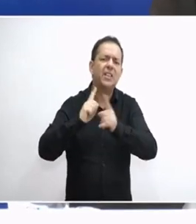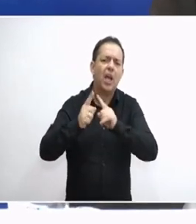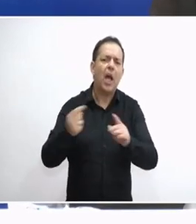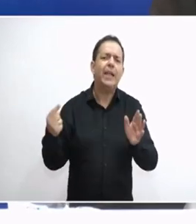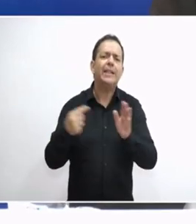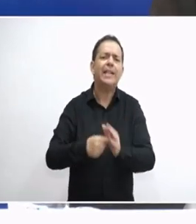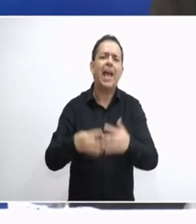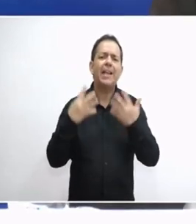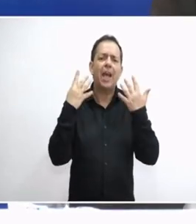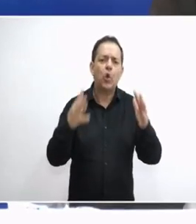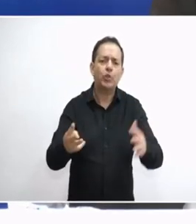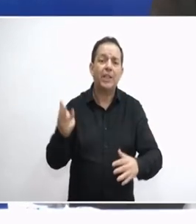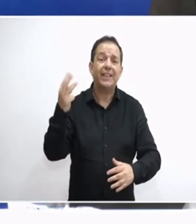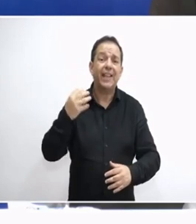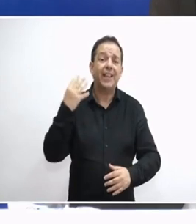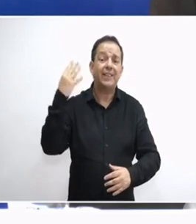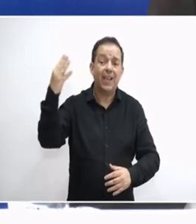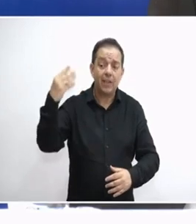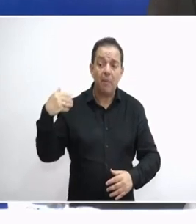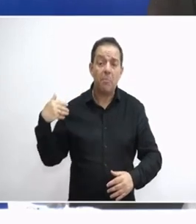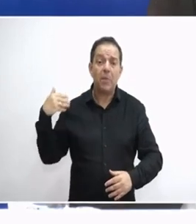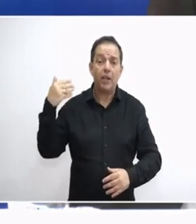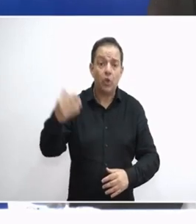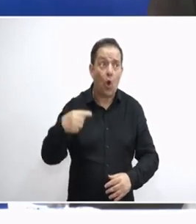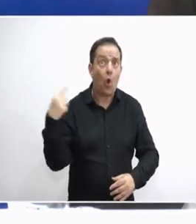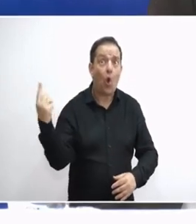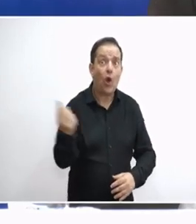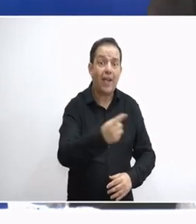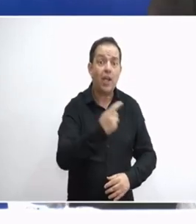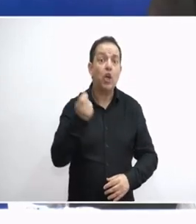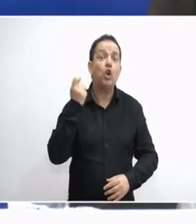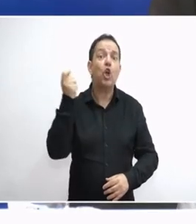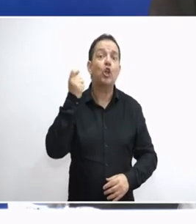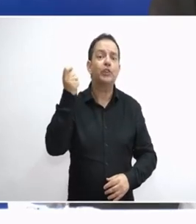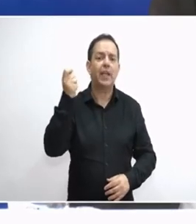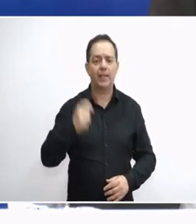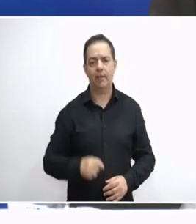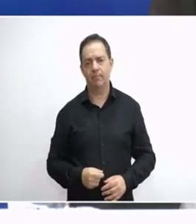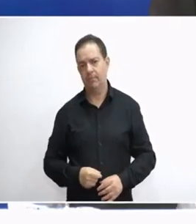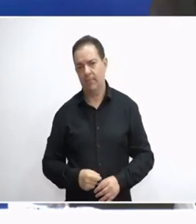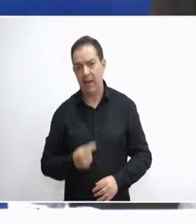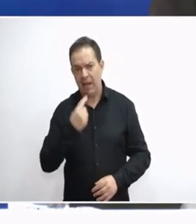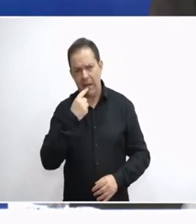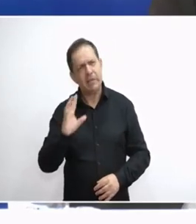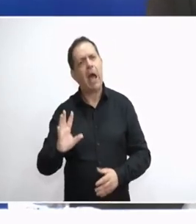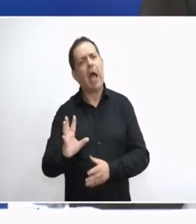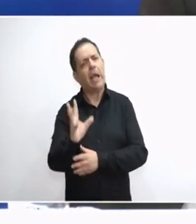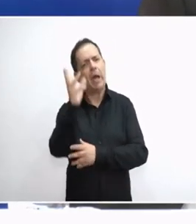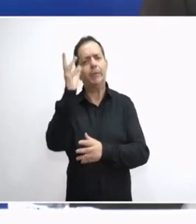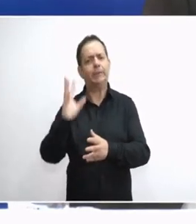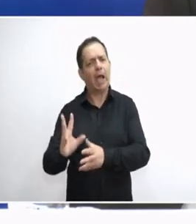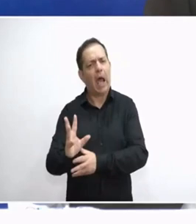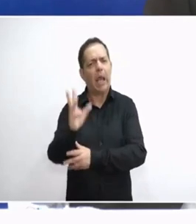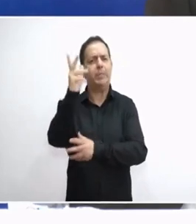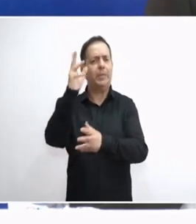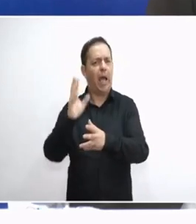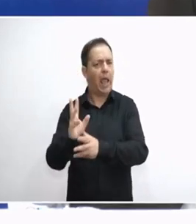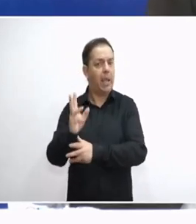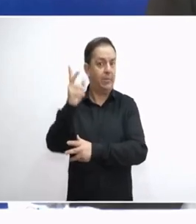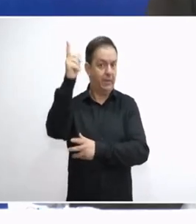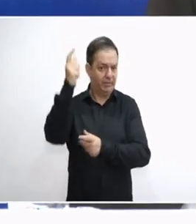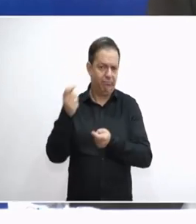1934 και εντεύθεν. Όλοι χρωστάνε. Το ότι βλέπετε εσείς μια αναπτυξιακή πολιτική και δει